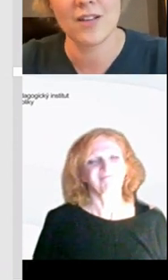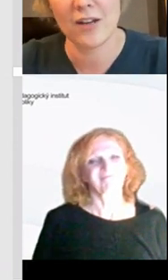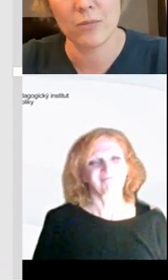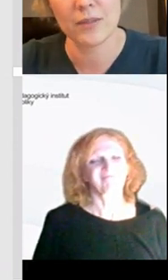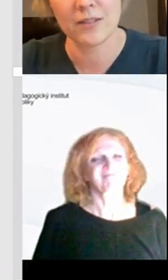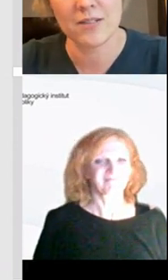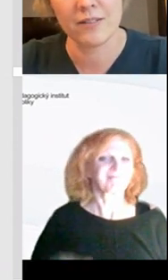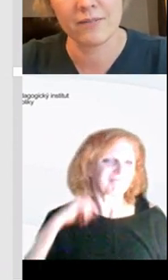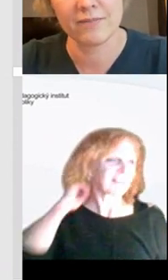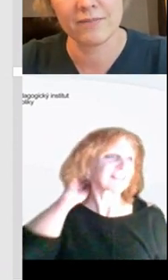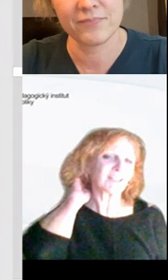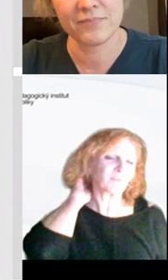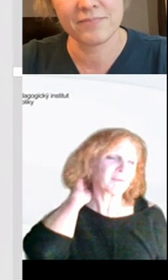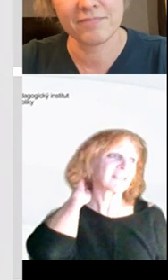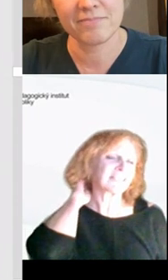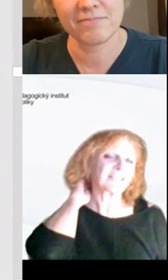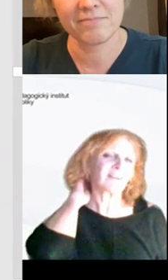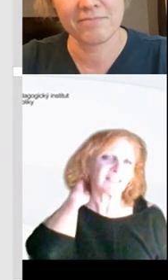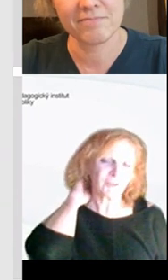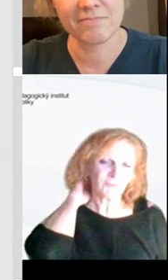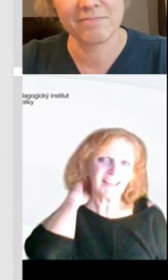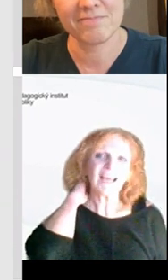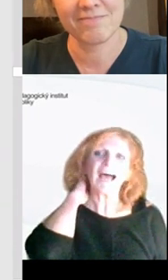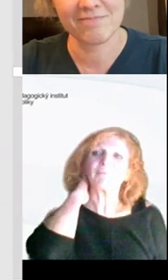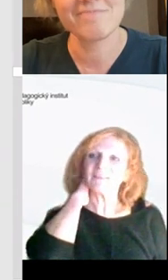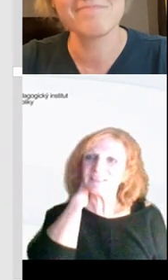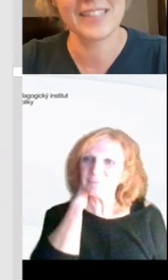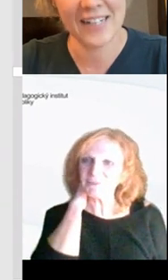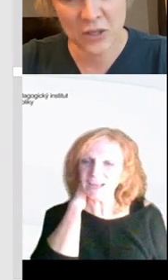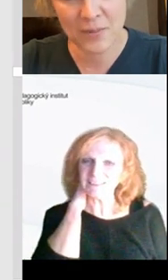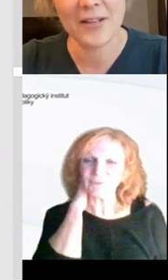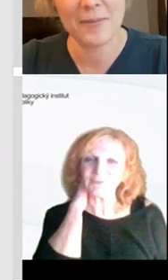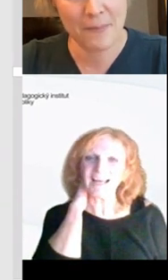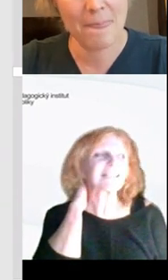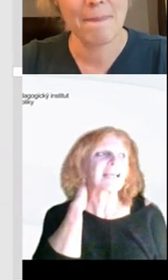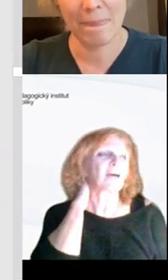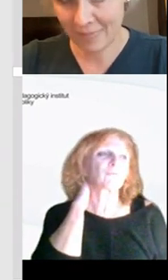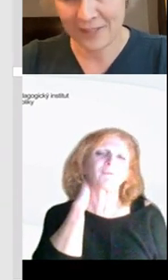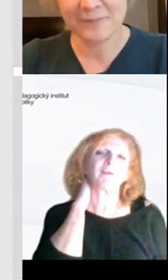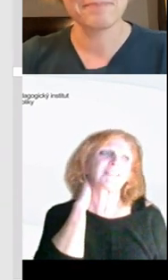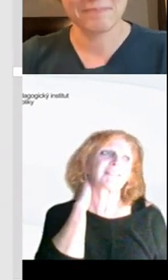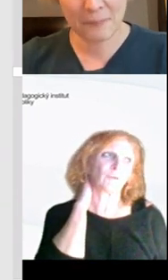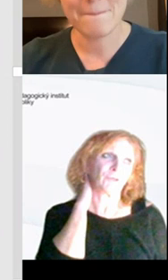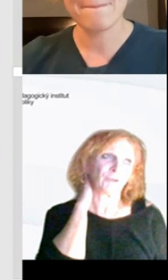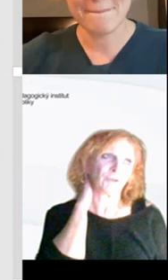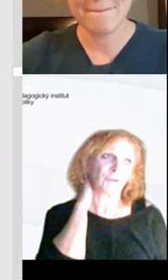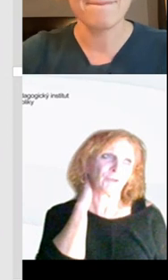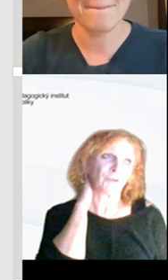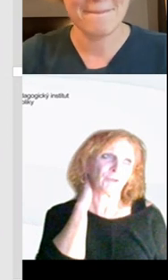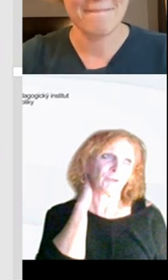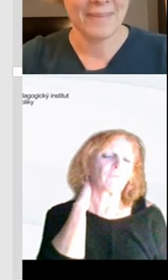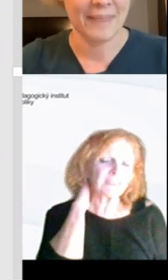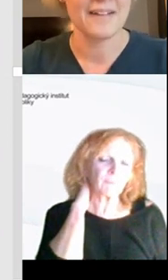tu část věnujte jedné kompetenci. Které se oprávně nazývají klíčové a my nevidíme žádný dotaz a můžeme přejít na druhý